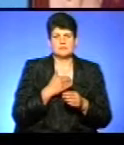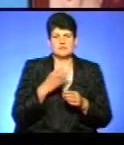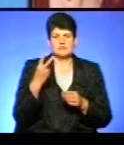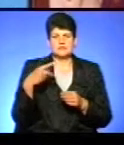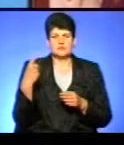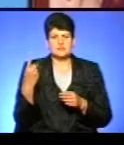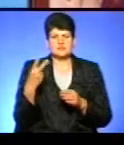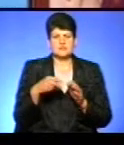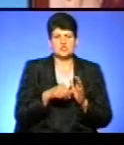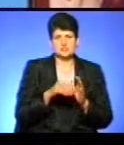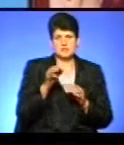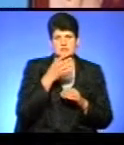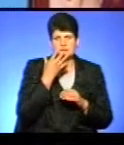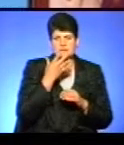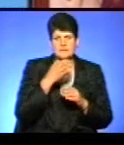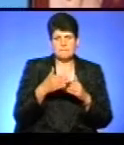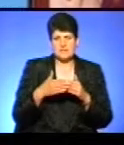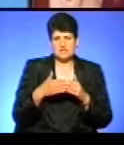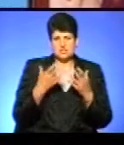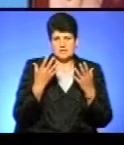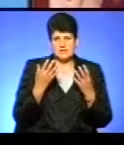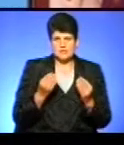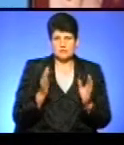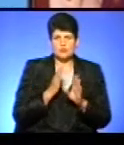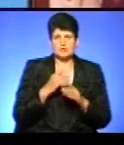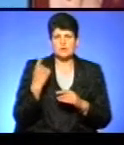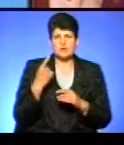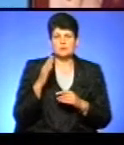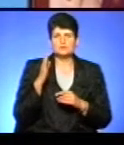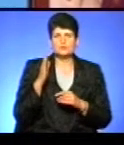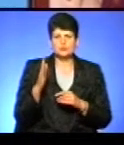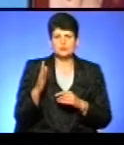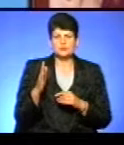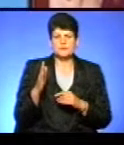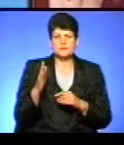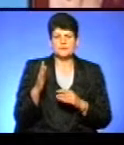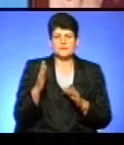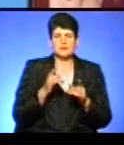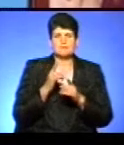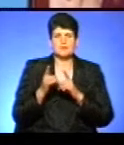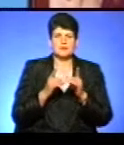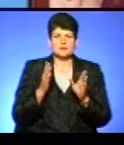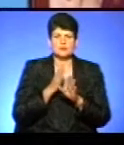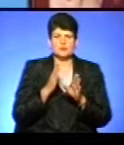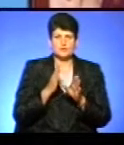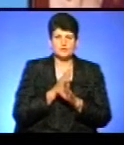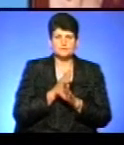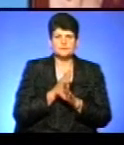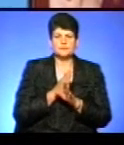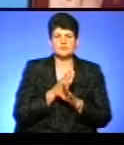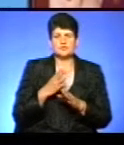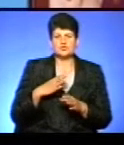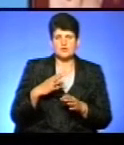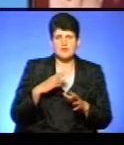-26 градусів. В найближчі дні погоду області буде обумовлювати нефійка повітряна маса чорноморського походження. Ми